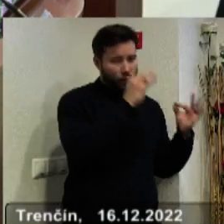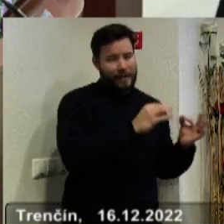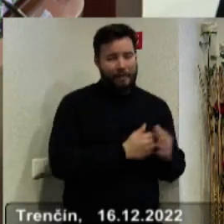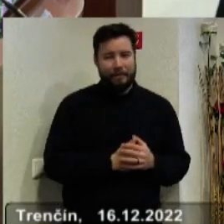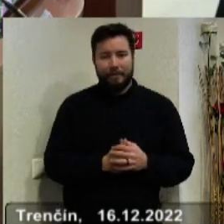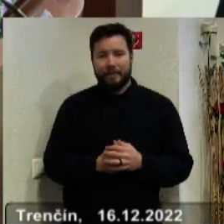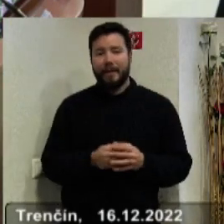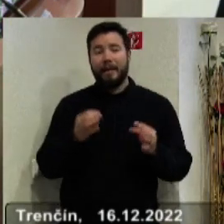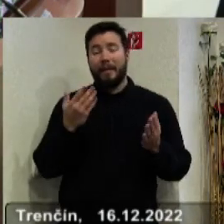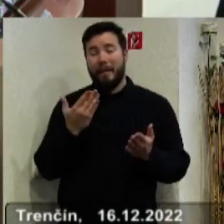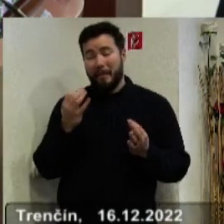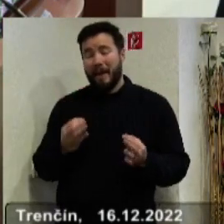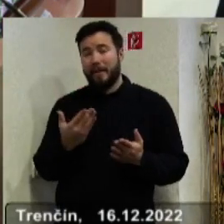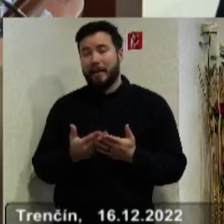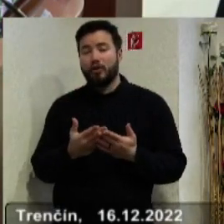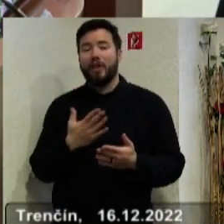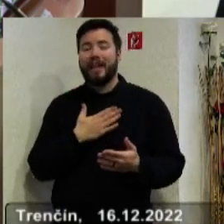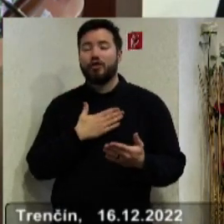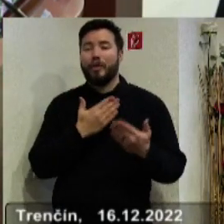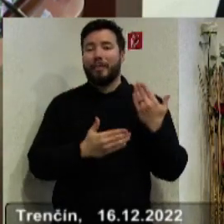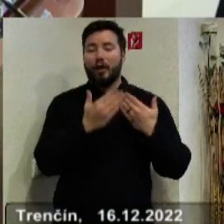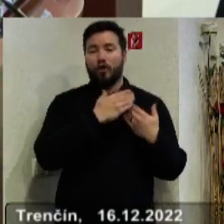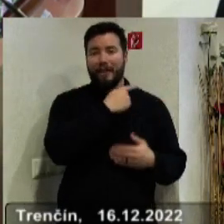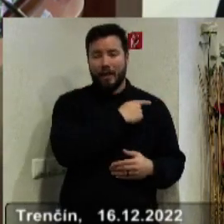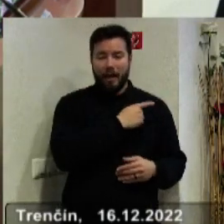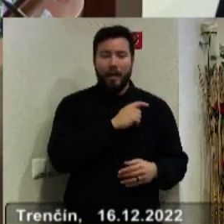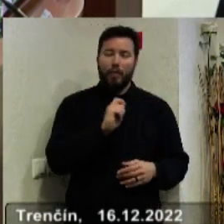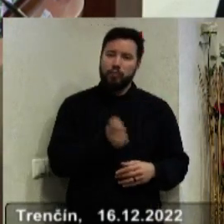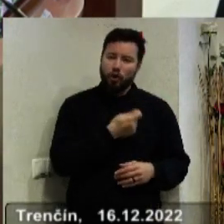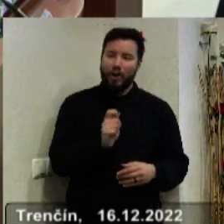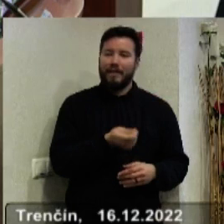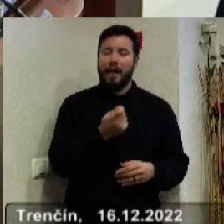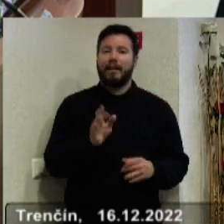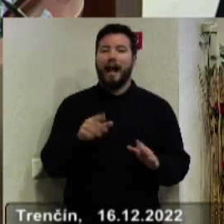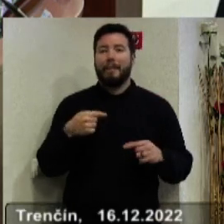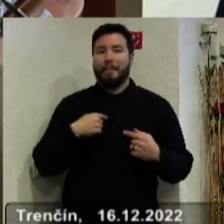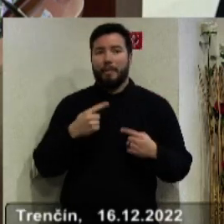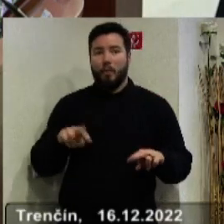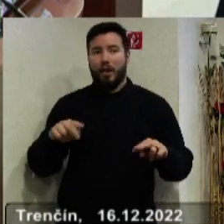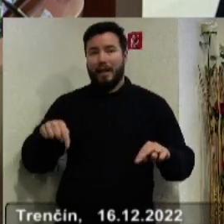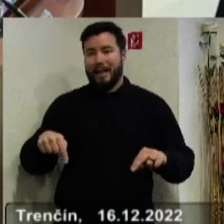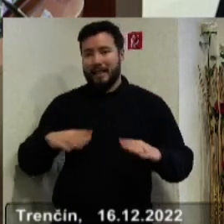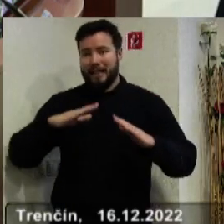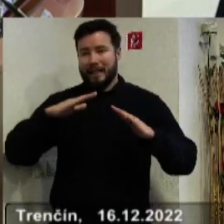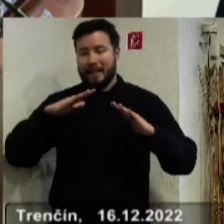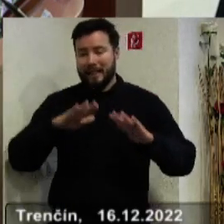poznaniu. Práve preto, že naši predkovia bojovali za to, že my tu dnes sedíme,